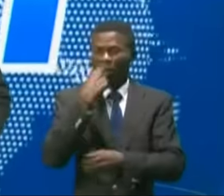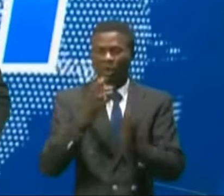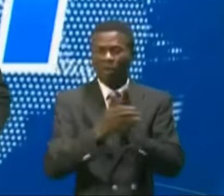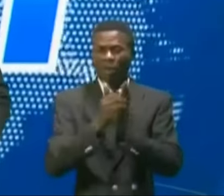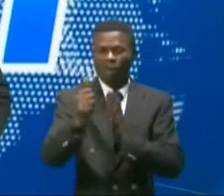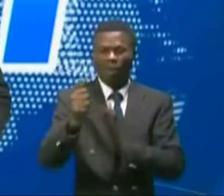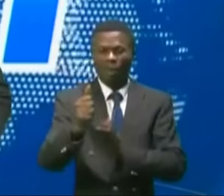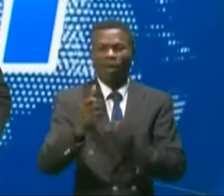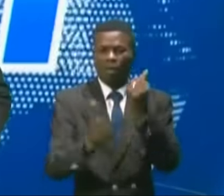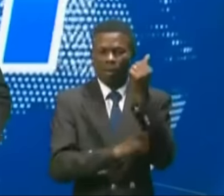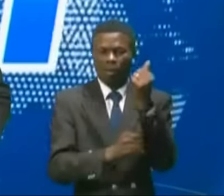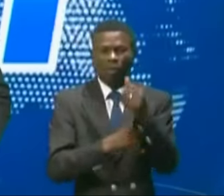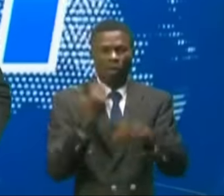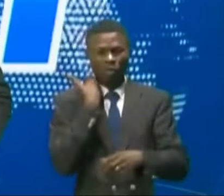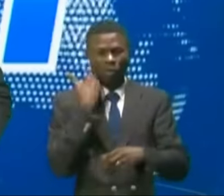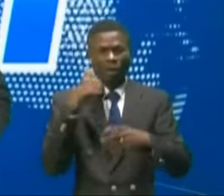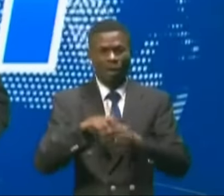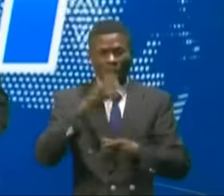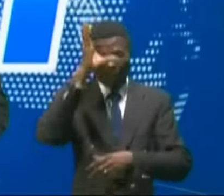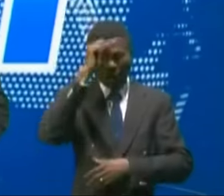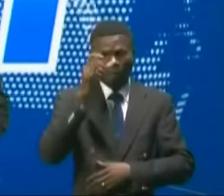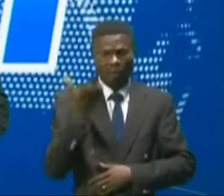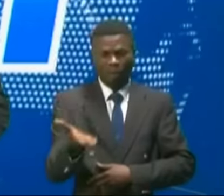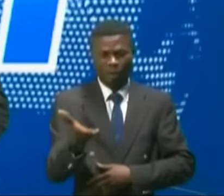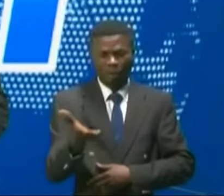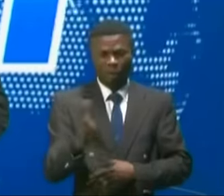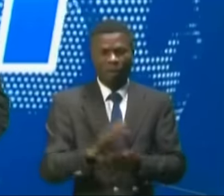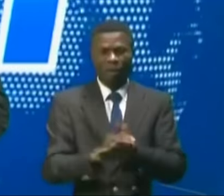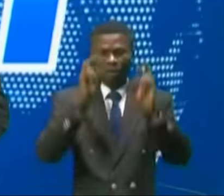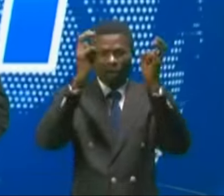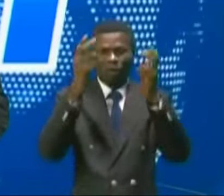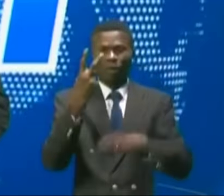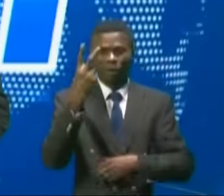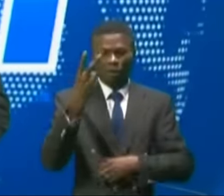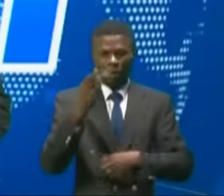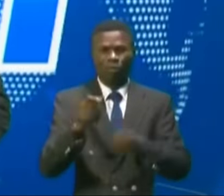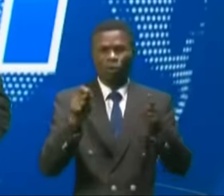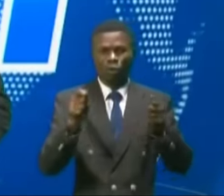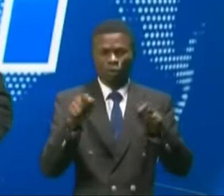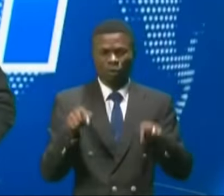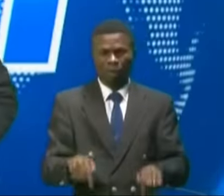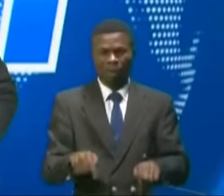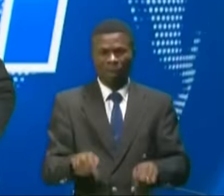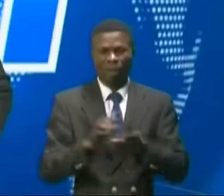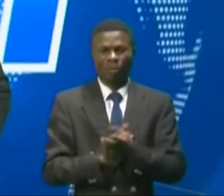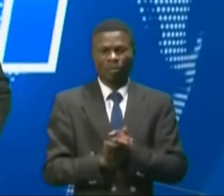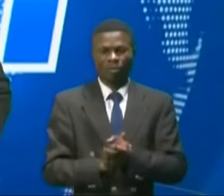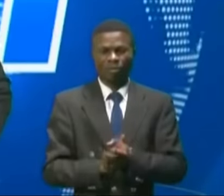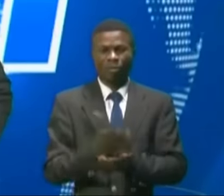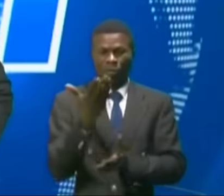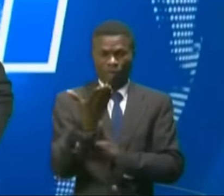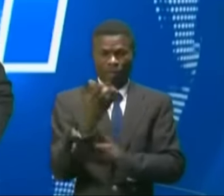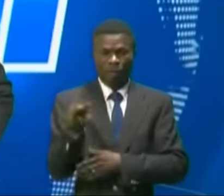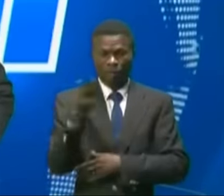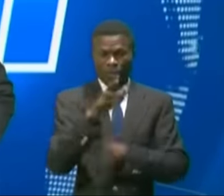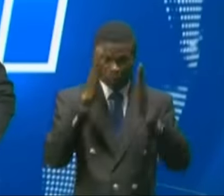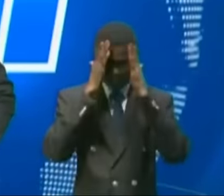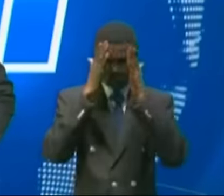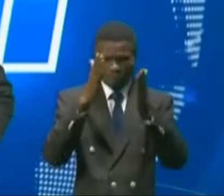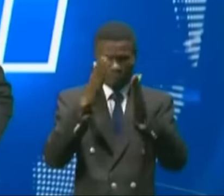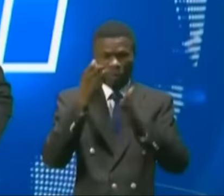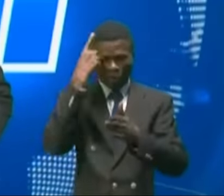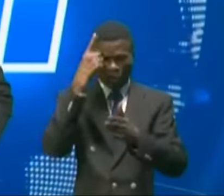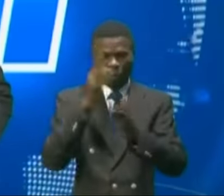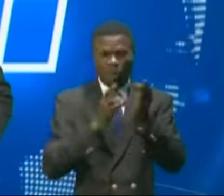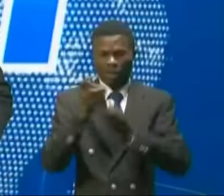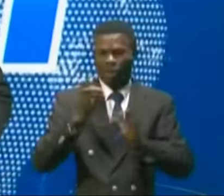santé des qualités des patients de ces coins du pays. Des titres à suivre dans les corps de ce journal. Nous sollicitons votre attention dans